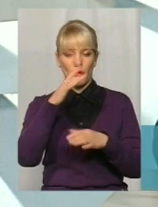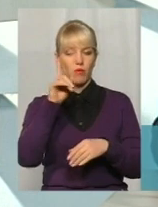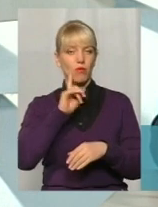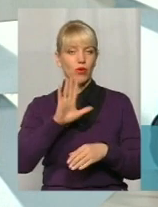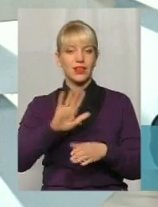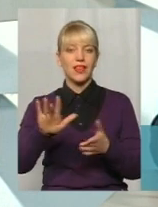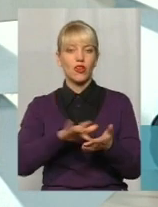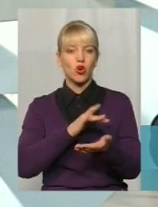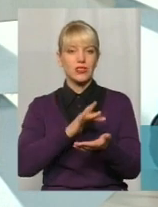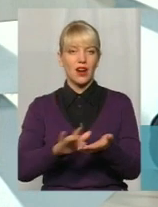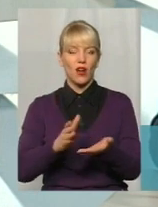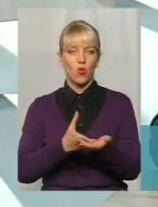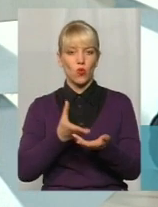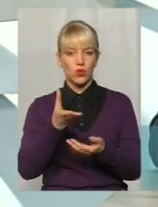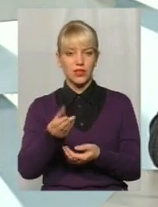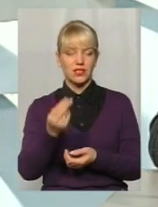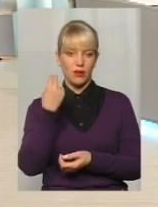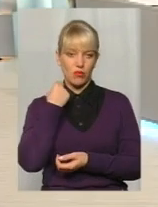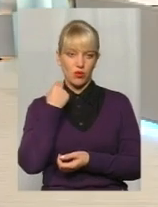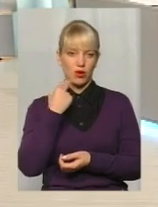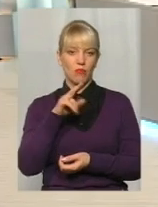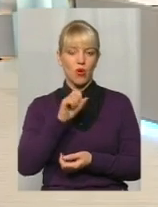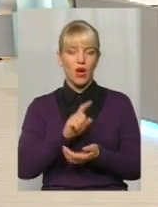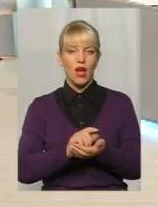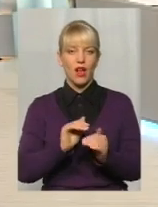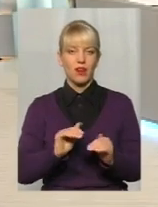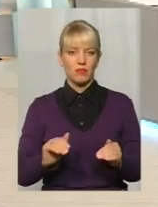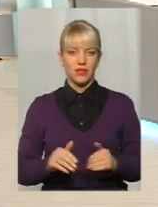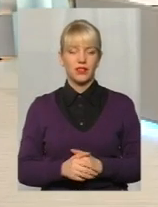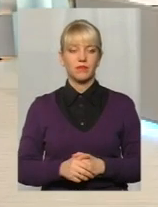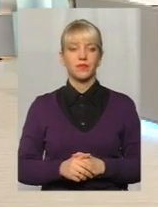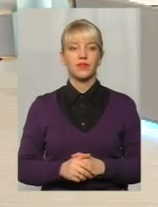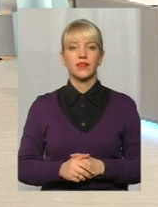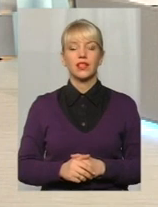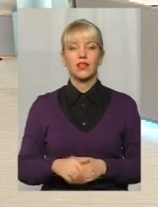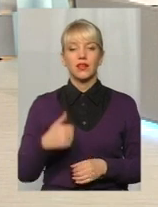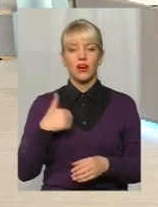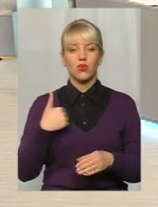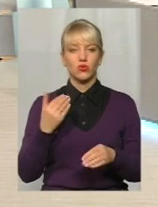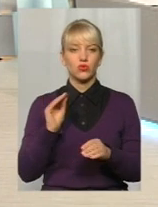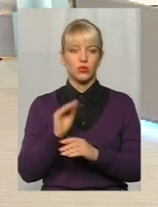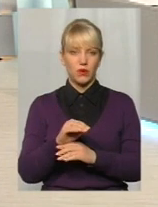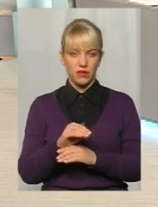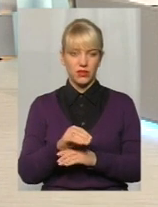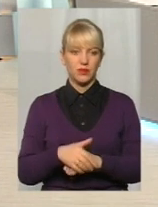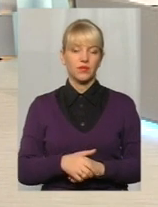по аліментах. Я хочу додати стосовно цього. Нас